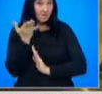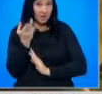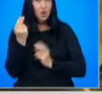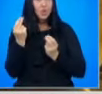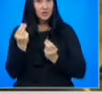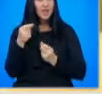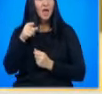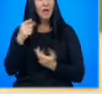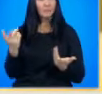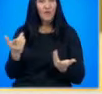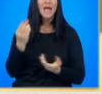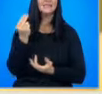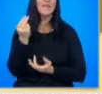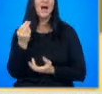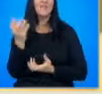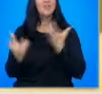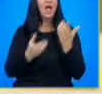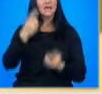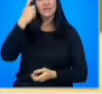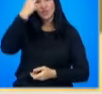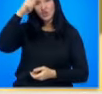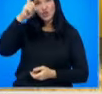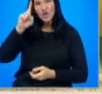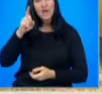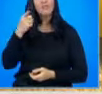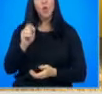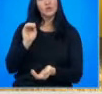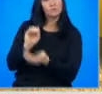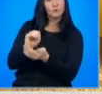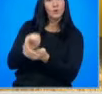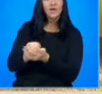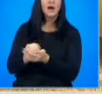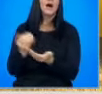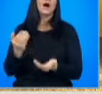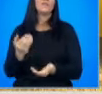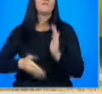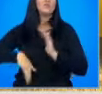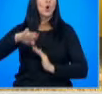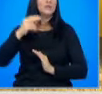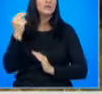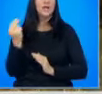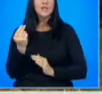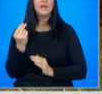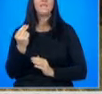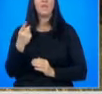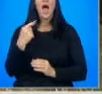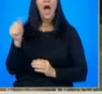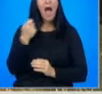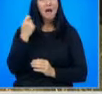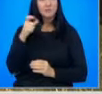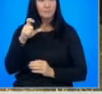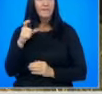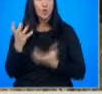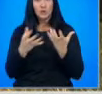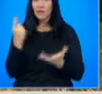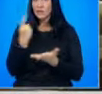в цената, това е цената на газа в Чирен. Той е складиран в хранилището на високи цени през август и септември. Този газ задължително